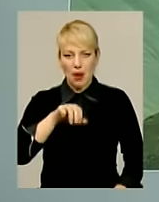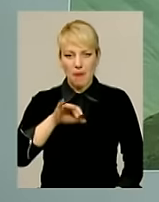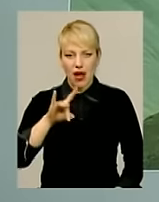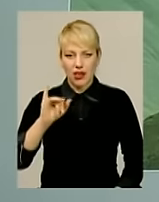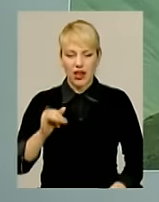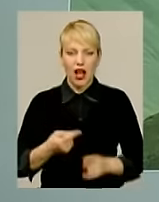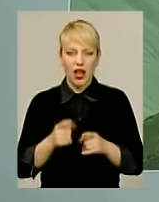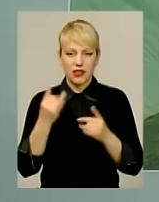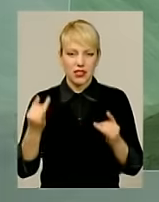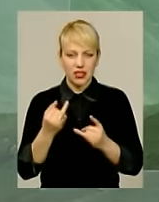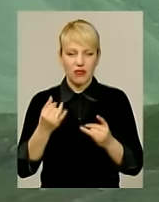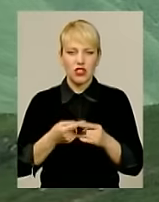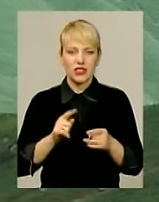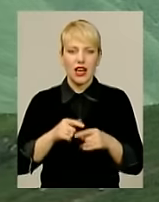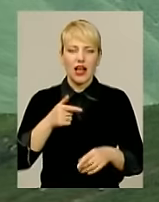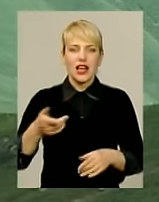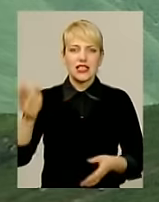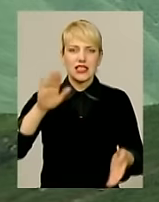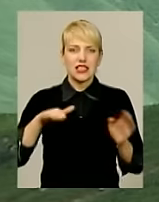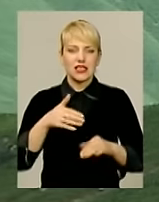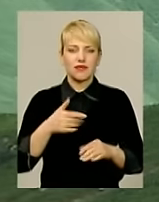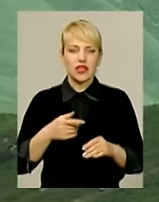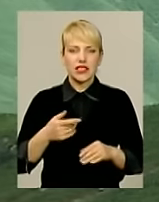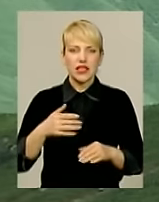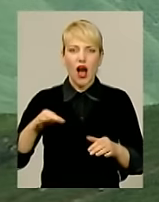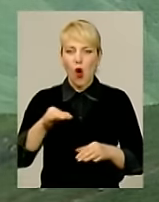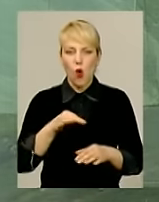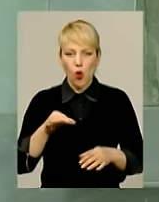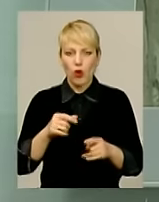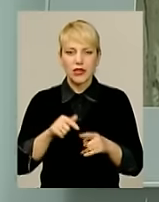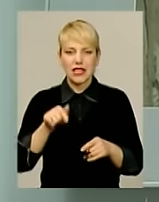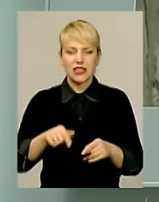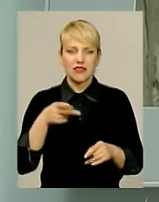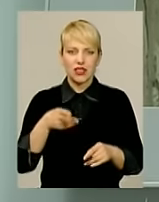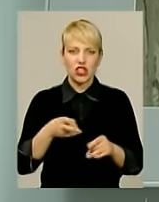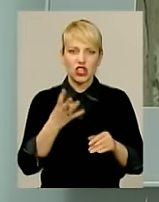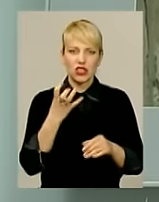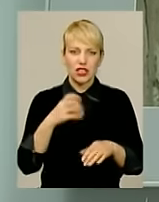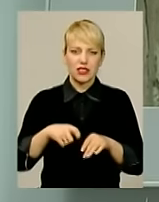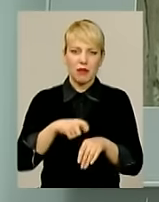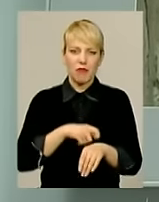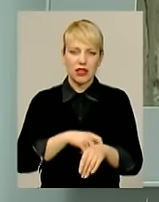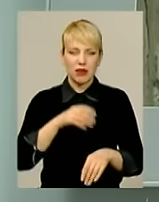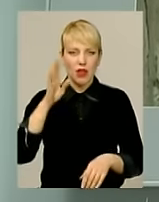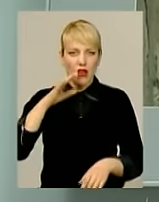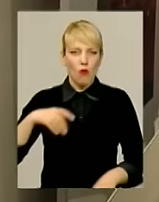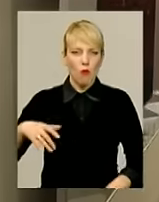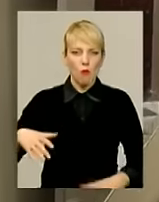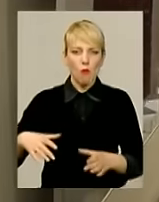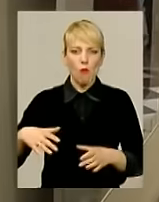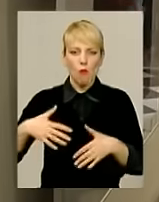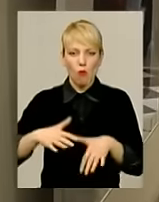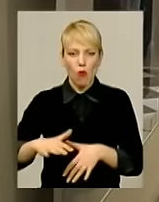натхнення – Сванетія, Гірська область зі столицею у Местії. А це 2400 метрів над рівнем моря. Виставка у